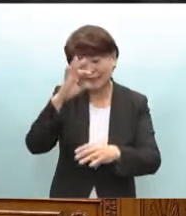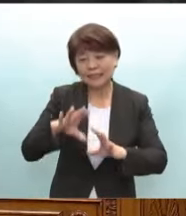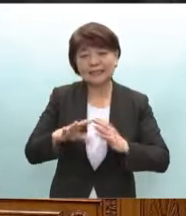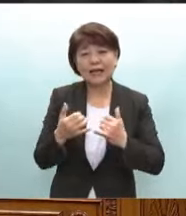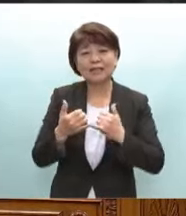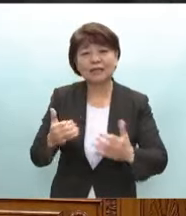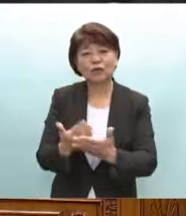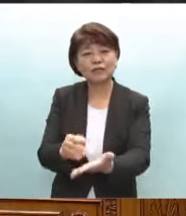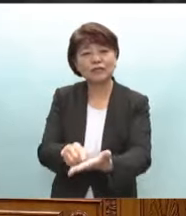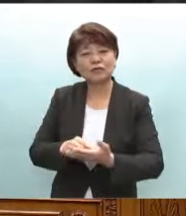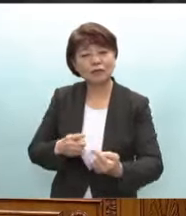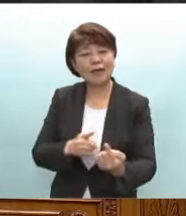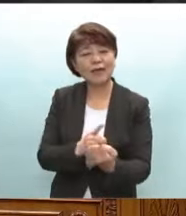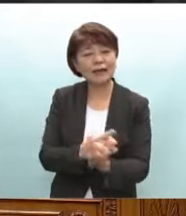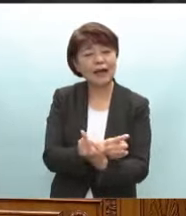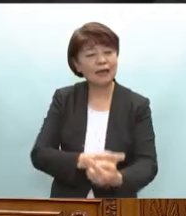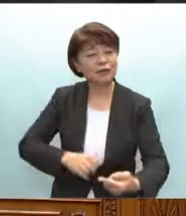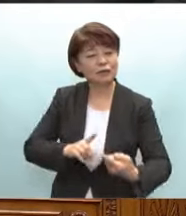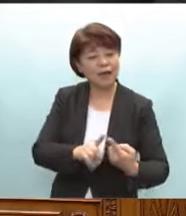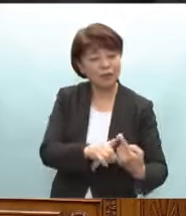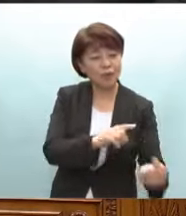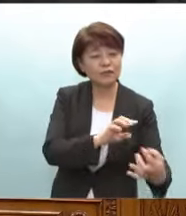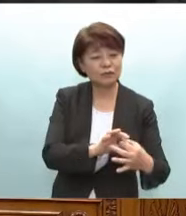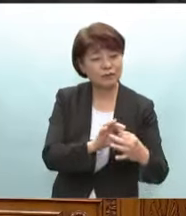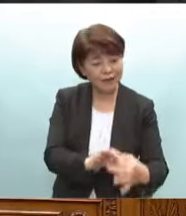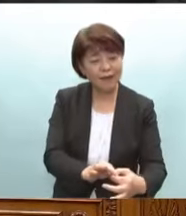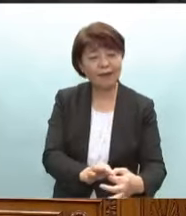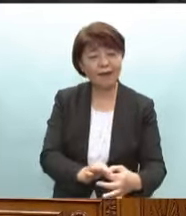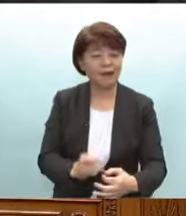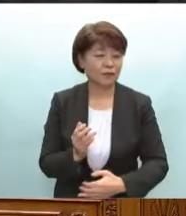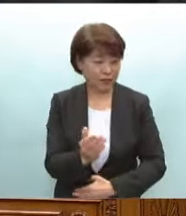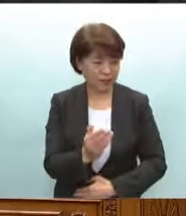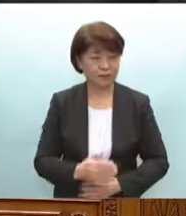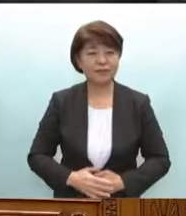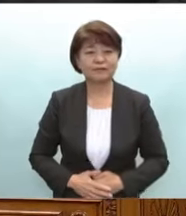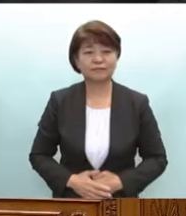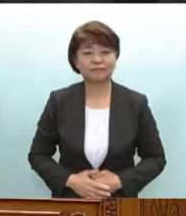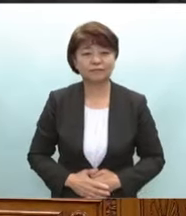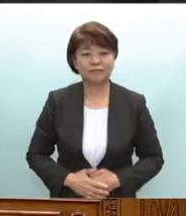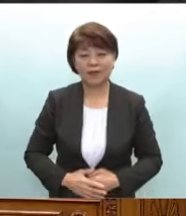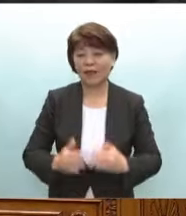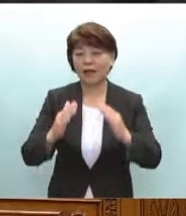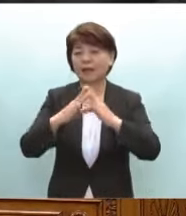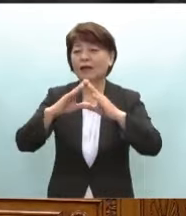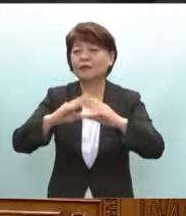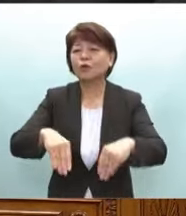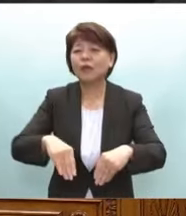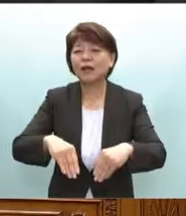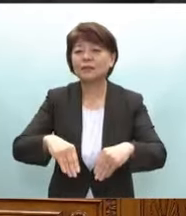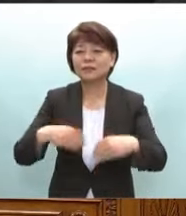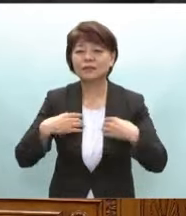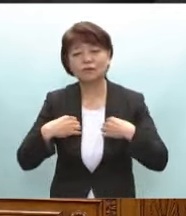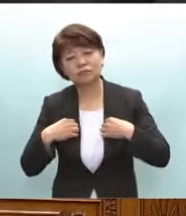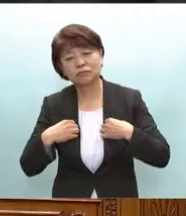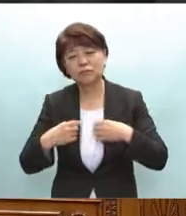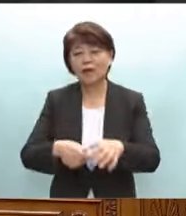の柔軟な対応について総理に伺います家屋が倒壊し衣服も履物も火災道具